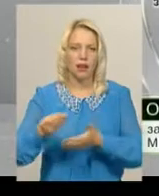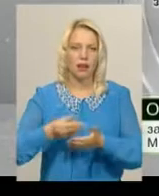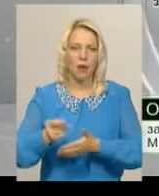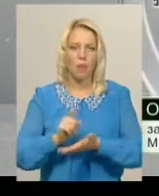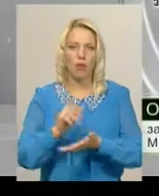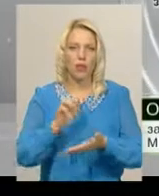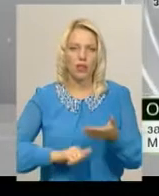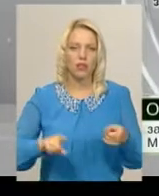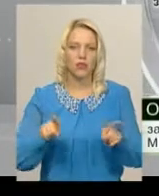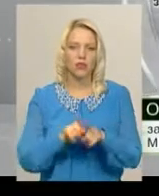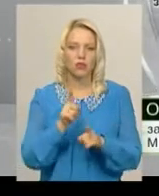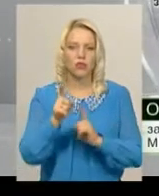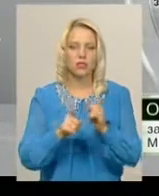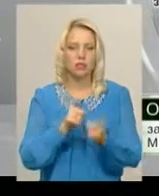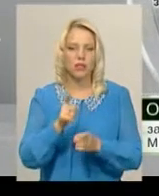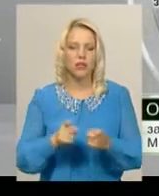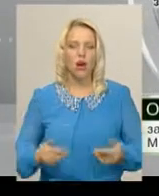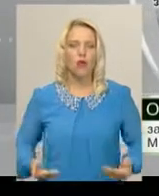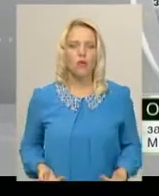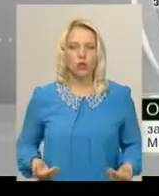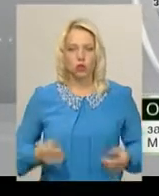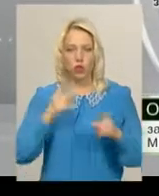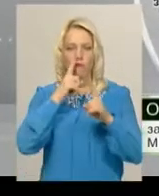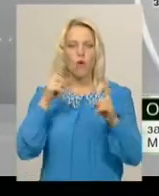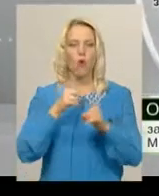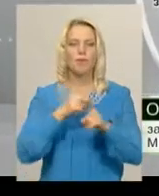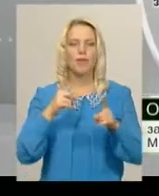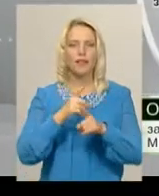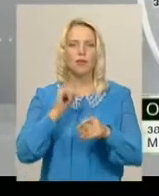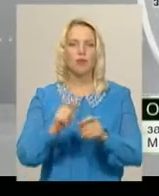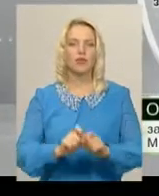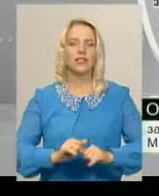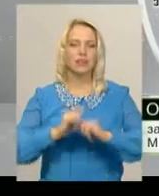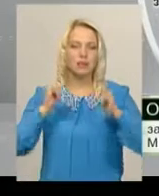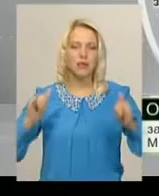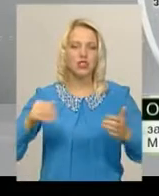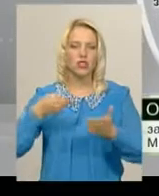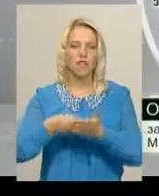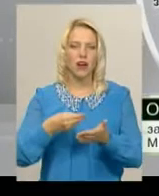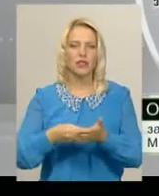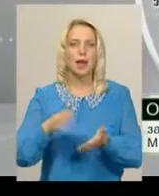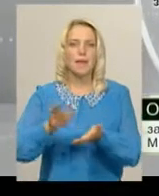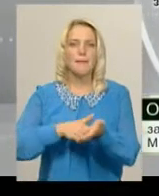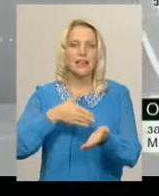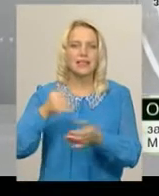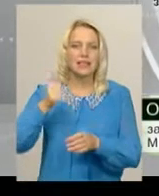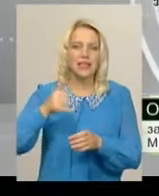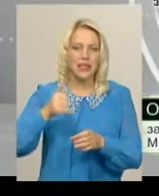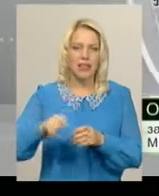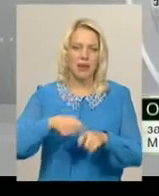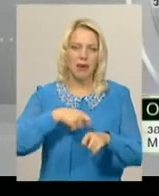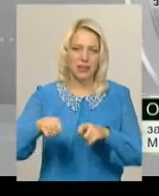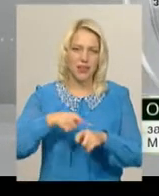зміна прожиткового мінімума і збільшення вартості паливо-мастильних матеріалів, а ще